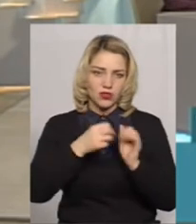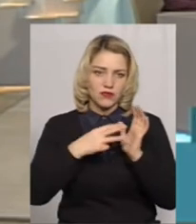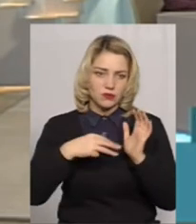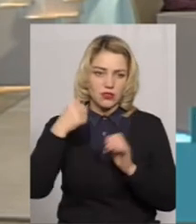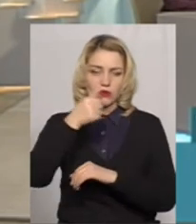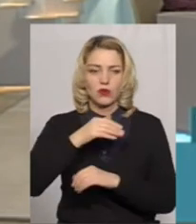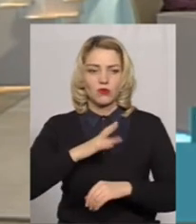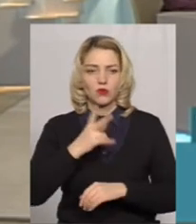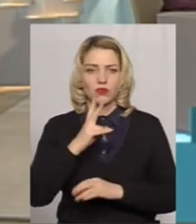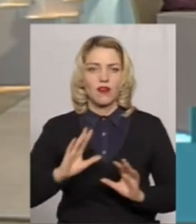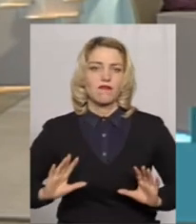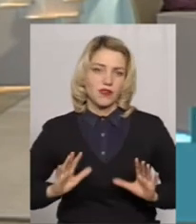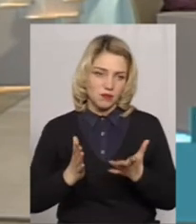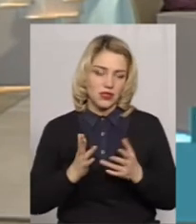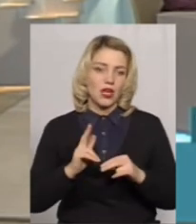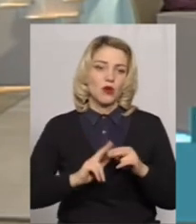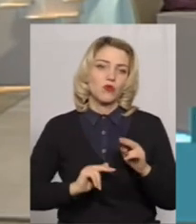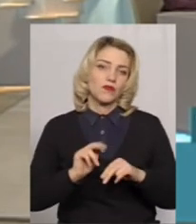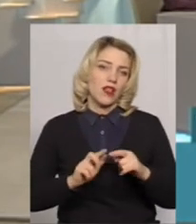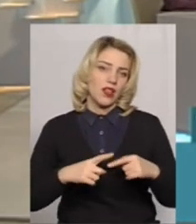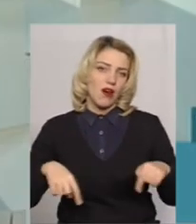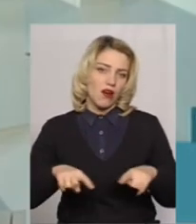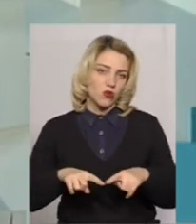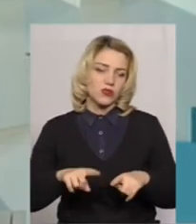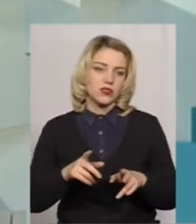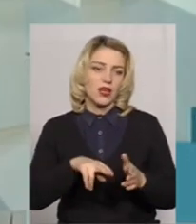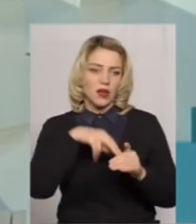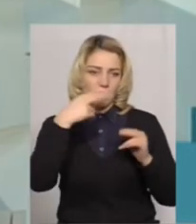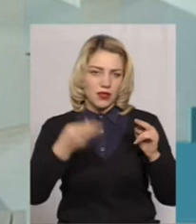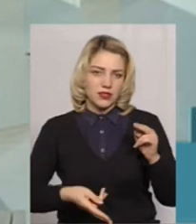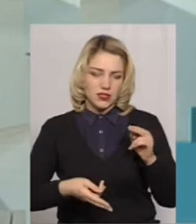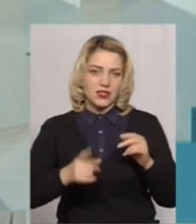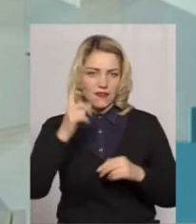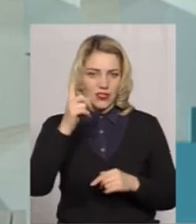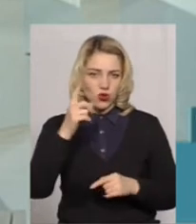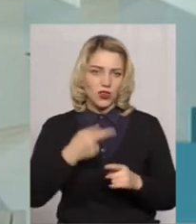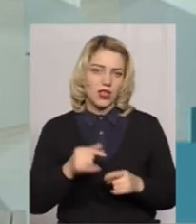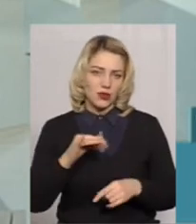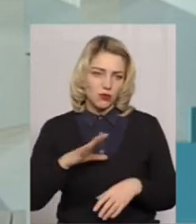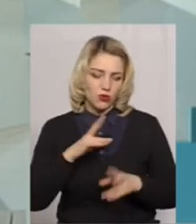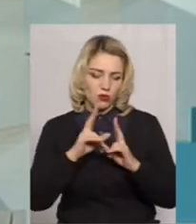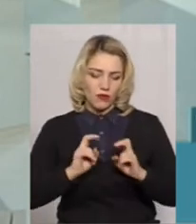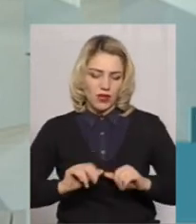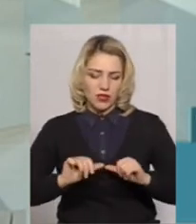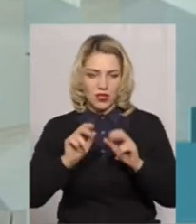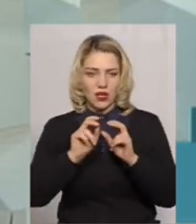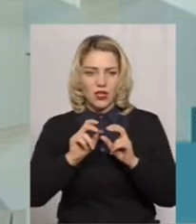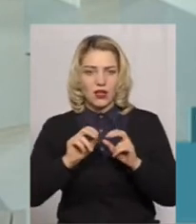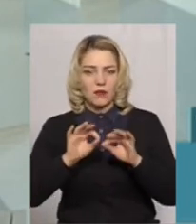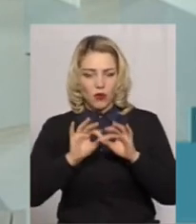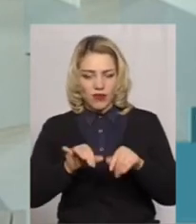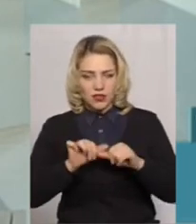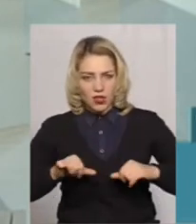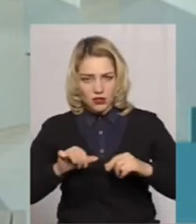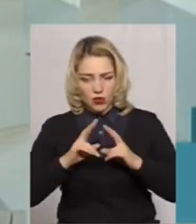році було два випадки в будівельній галузі падіння з висоти. Було проведено розслідування управлінням держпраці, і